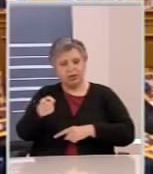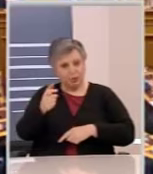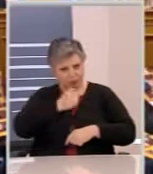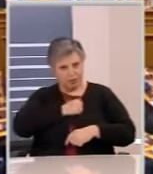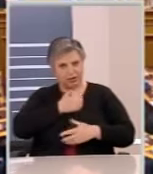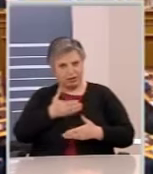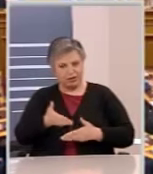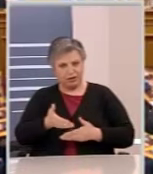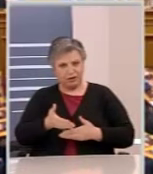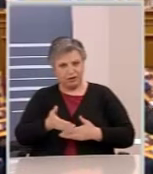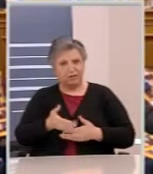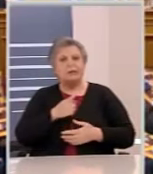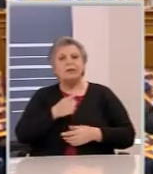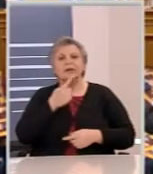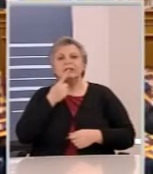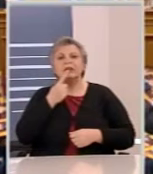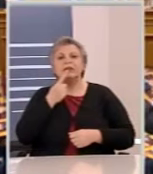Μάλιστα.